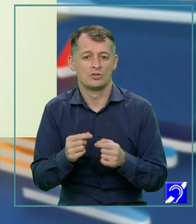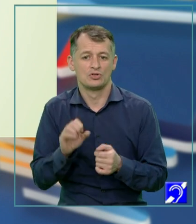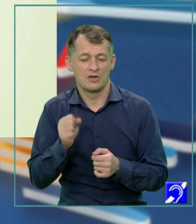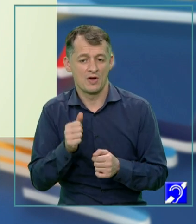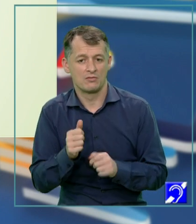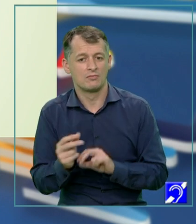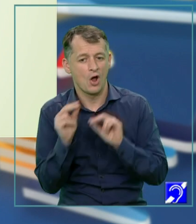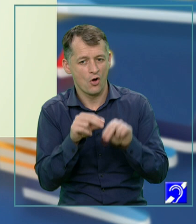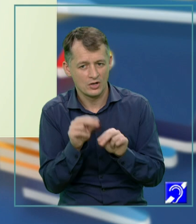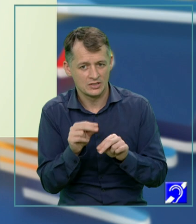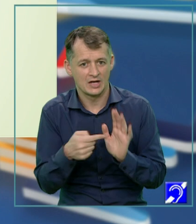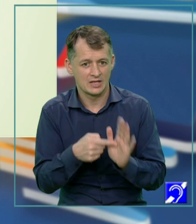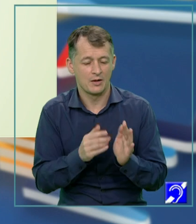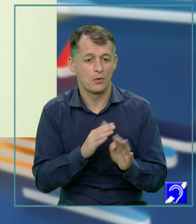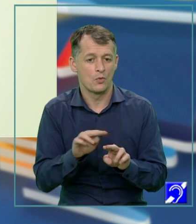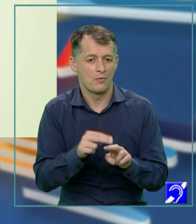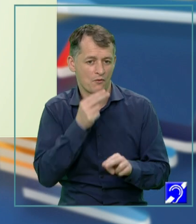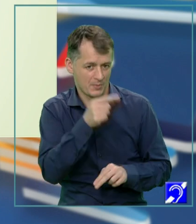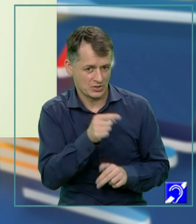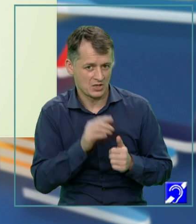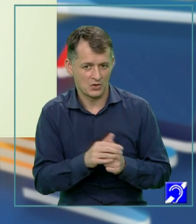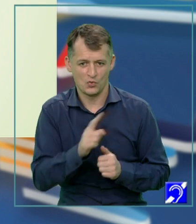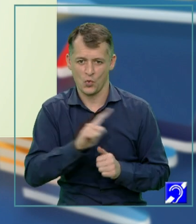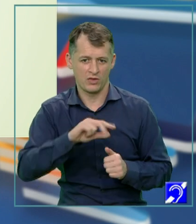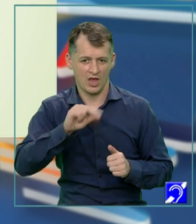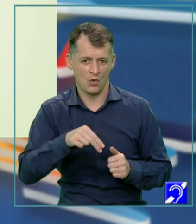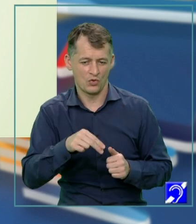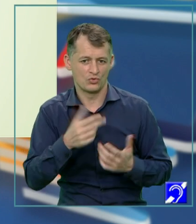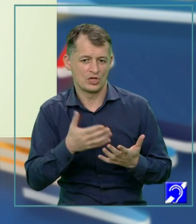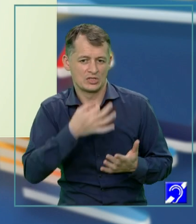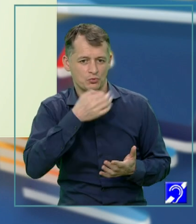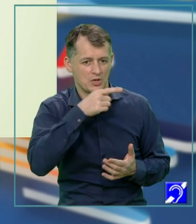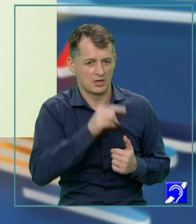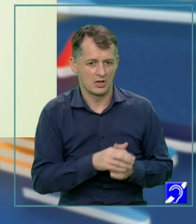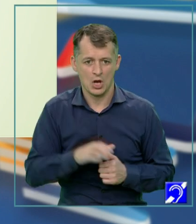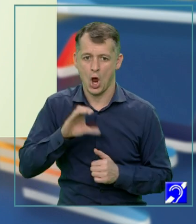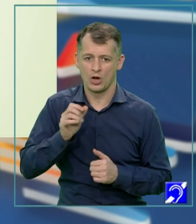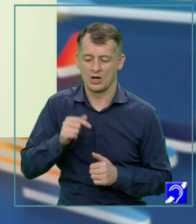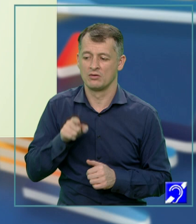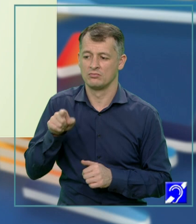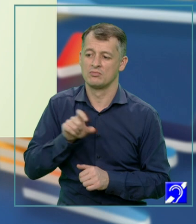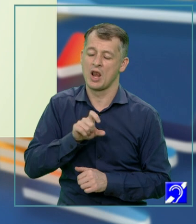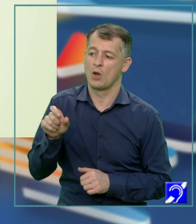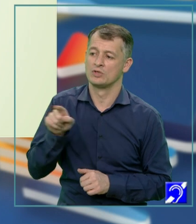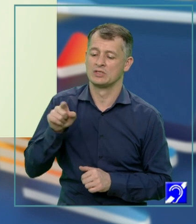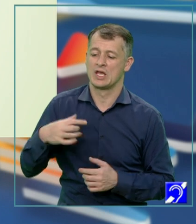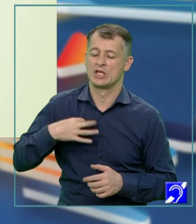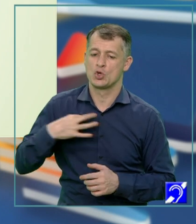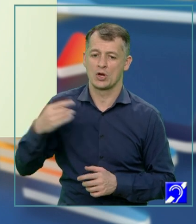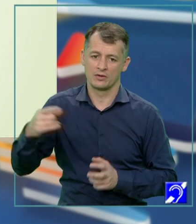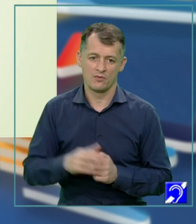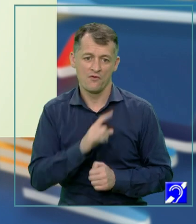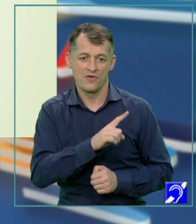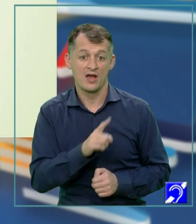arătând prin felul în care vorbește că nu e de acord cu ceea ce spune, iar Corina îl acuză că este ignorant. Fiecare